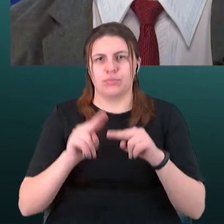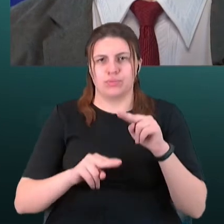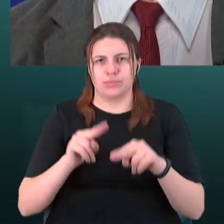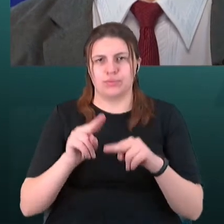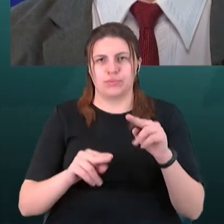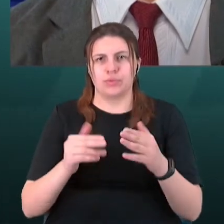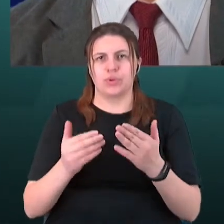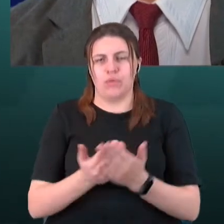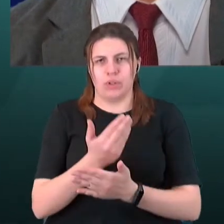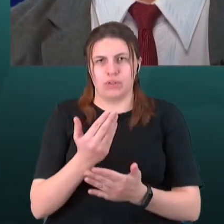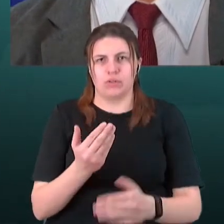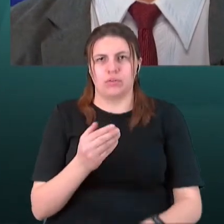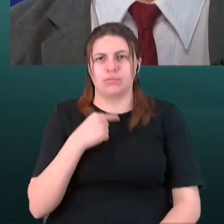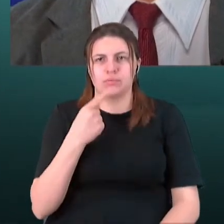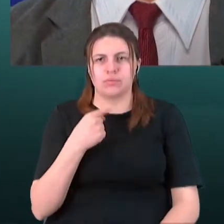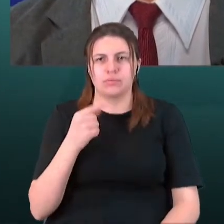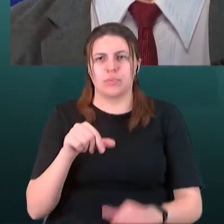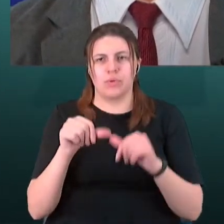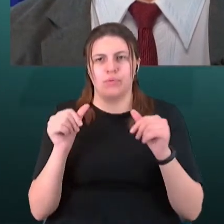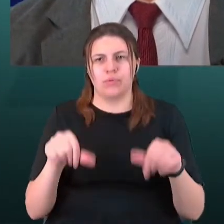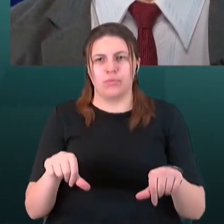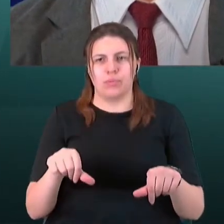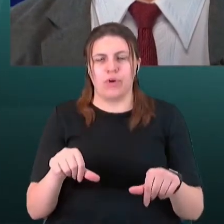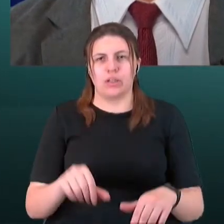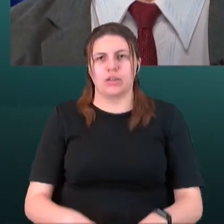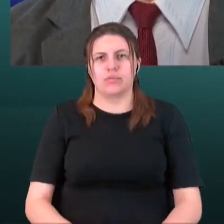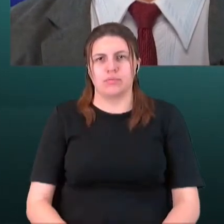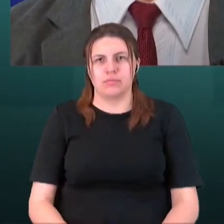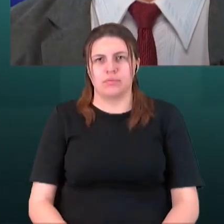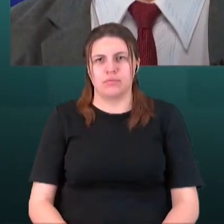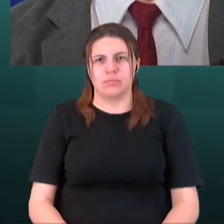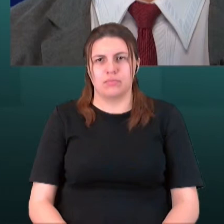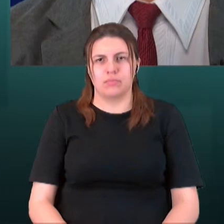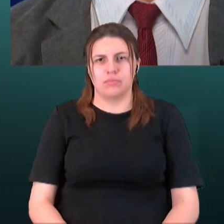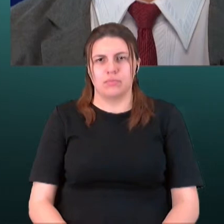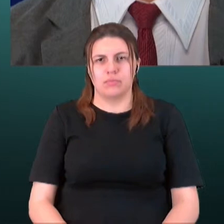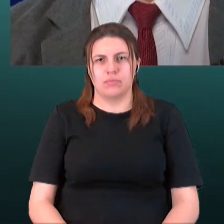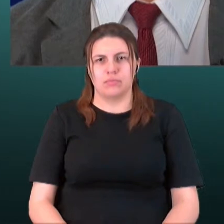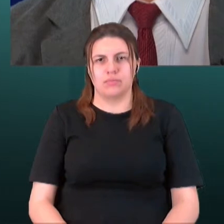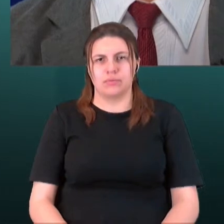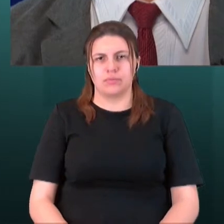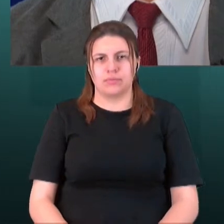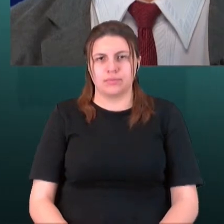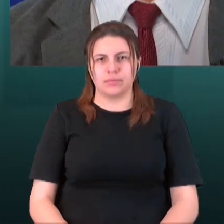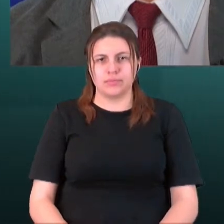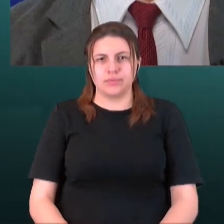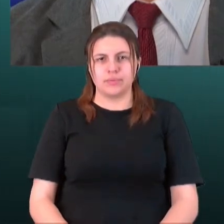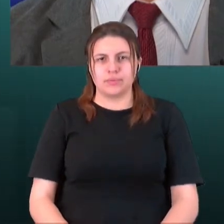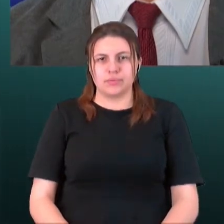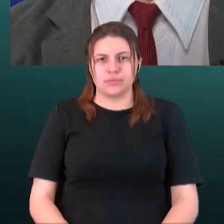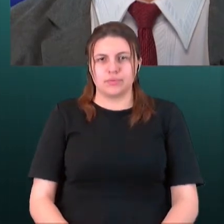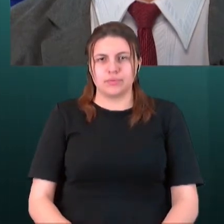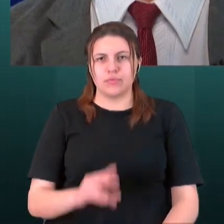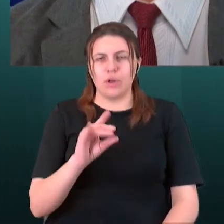мова йде про формування, верніше, підсілено діючого формування нових кооперативів,